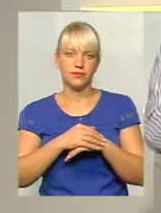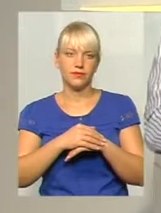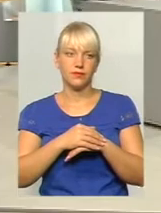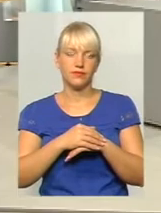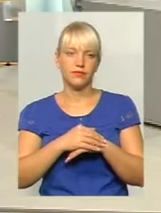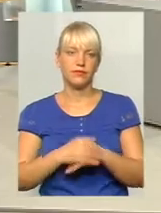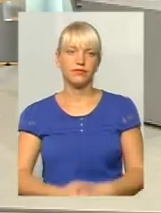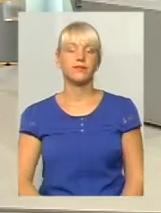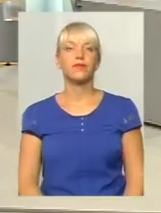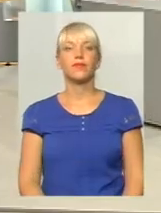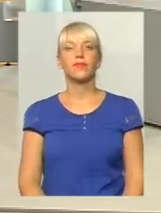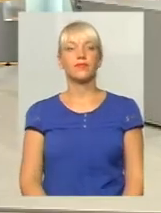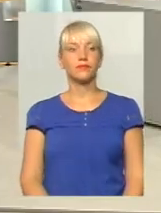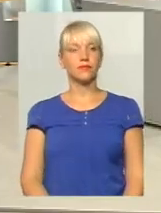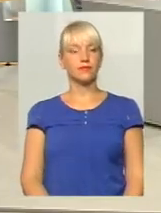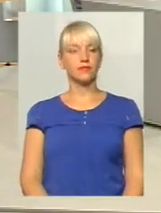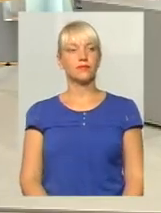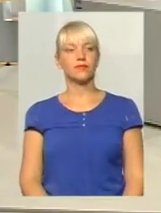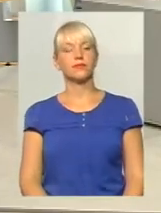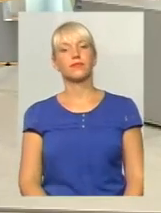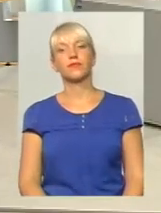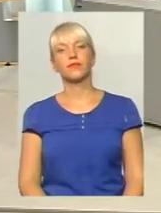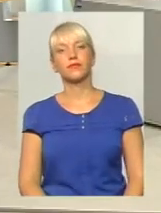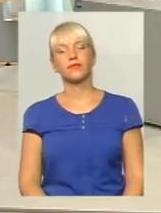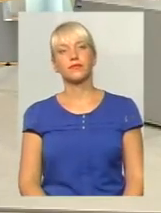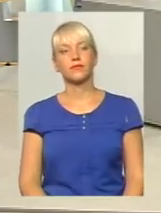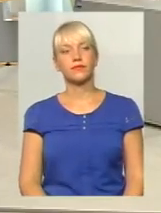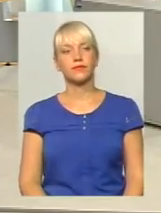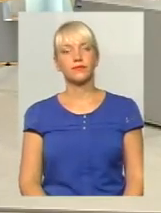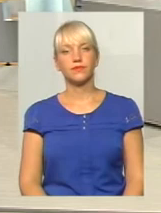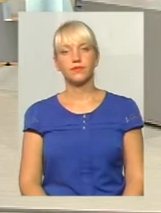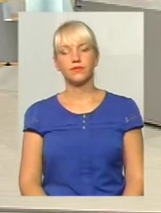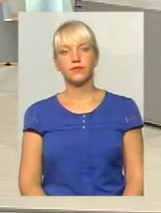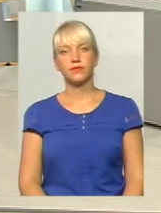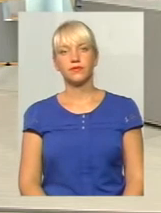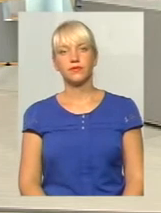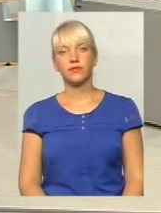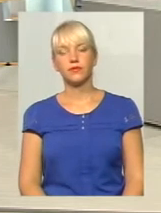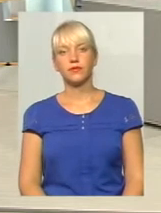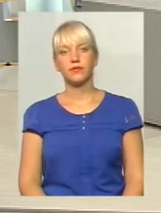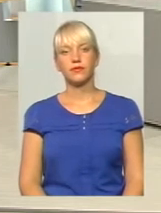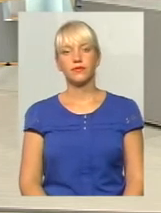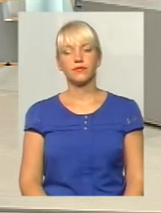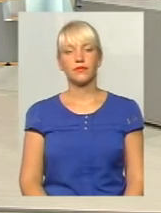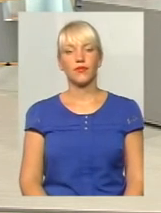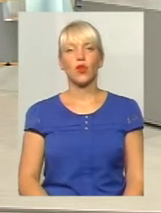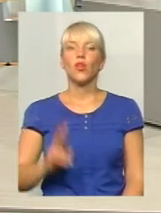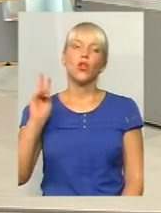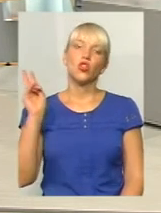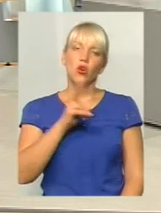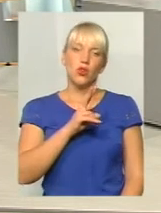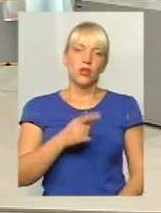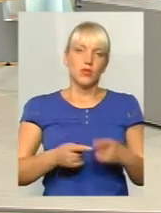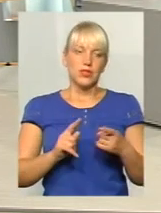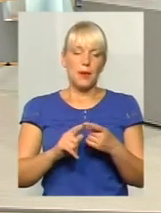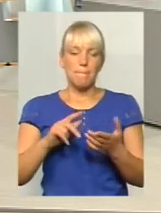Зірвався, мабуть, дзвіночок і пішла якась музика. А давайте тепер швиденько ще одному. Пройдемо по тролейбусних маршрутах нових, які